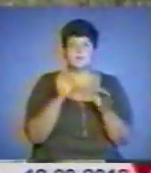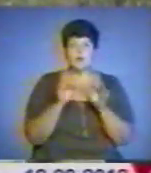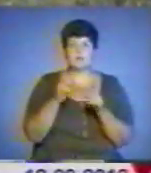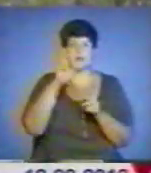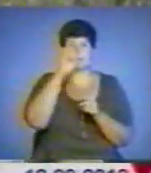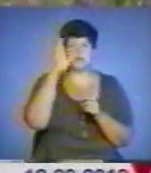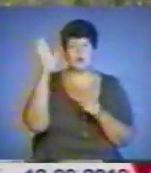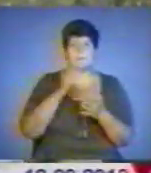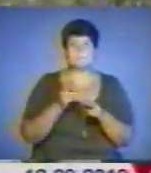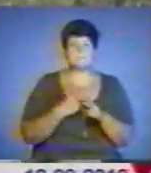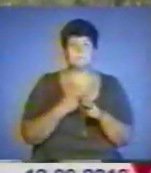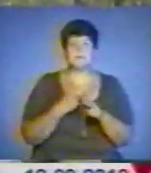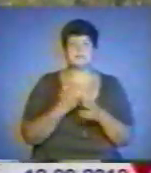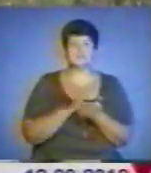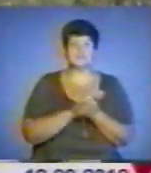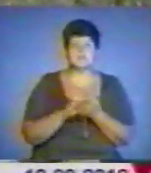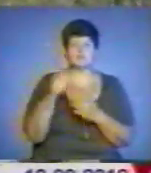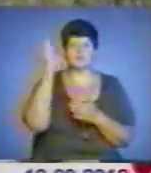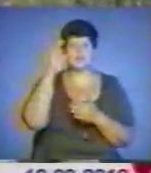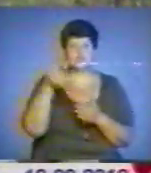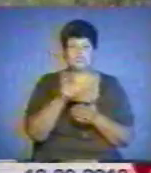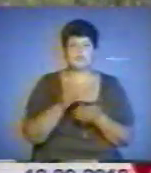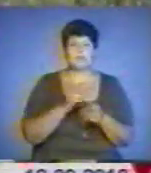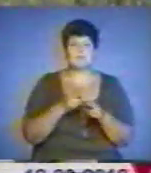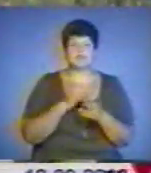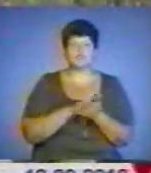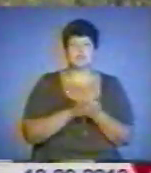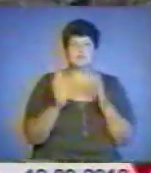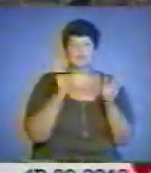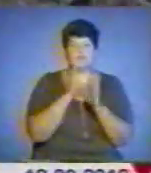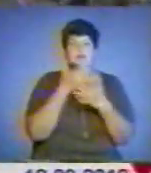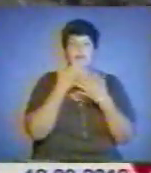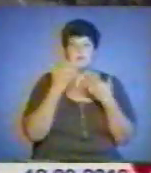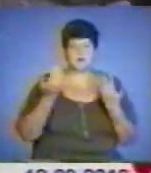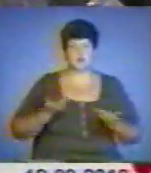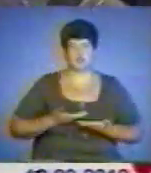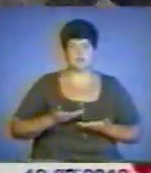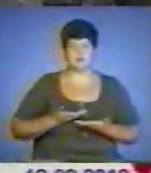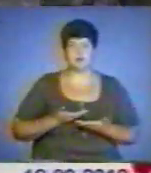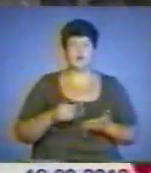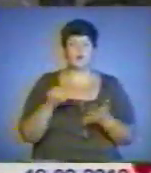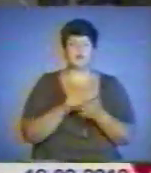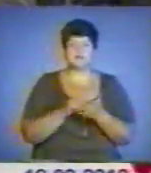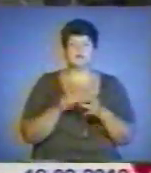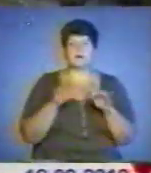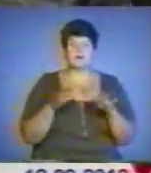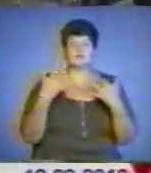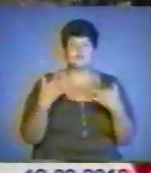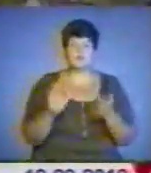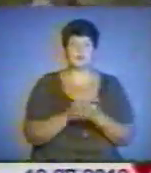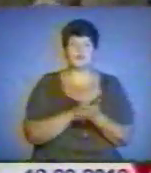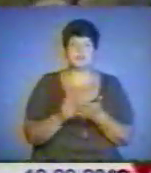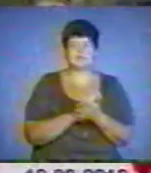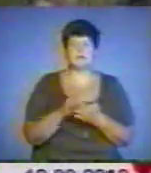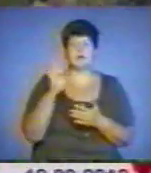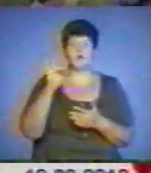чистої річки, без чистої джерела, без лісу, без чистого повітря немає життя. Учасники акції вже очищували річки, руда та